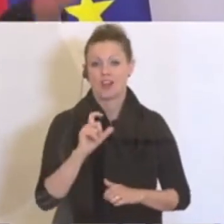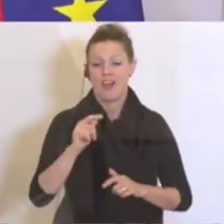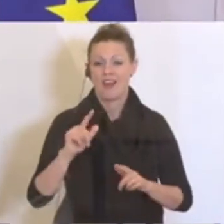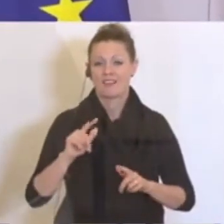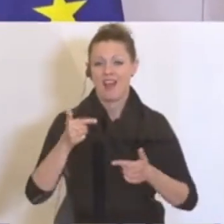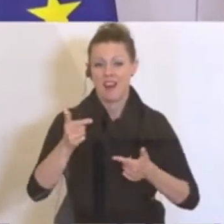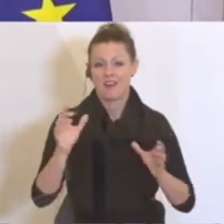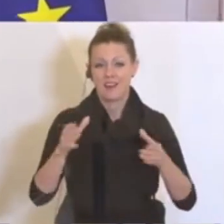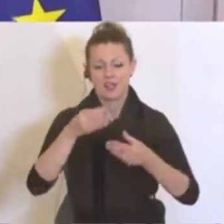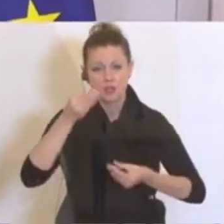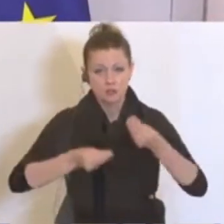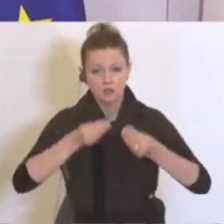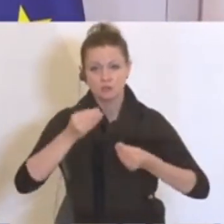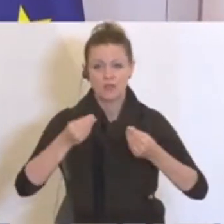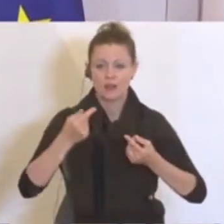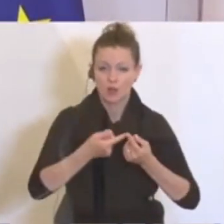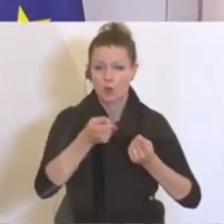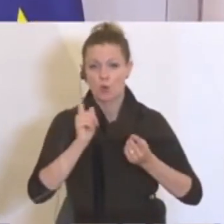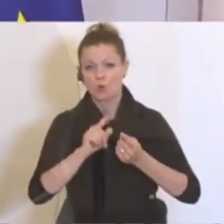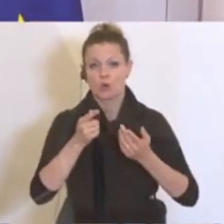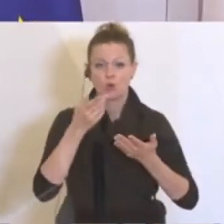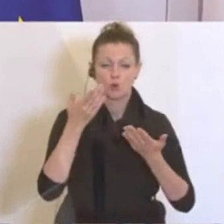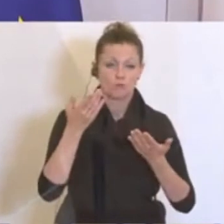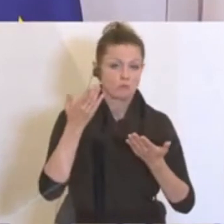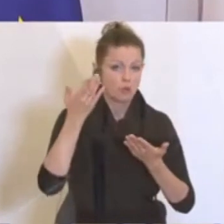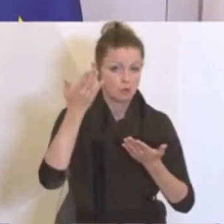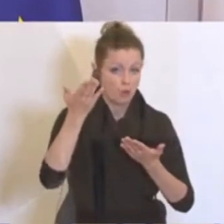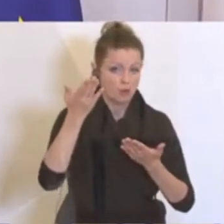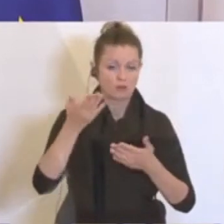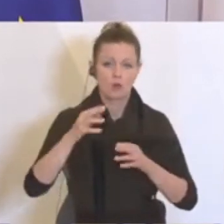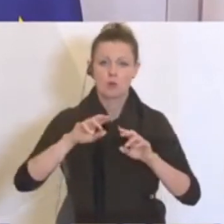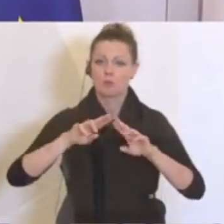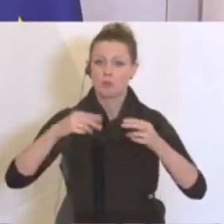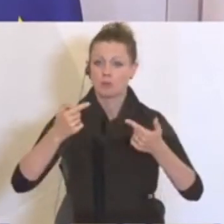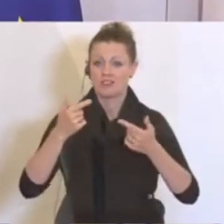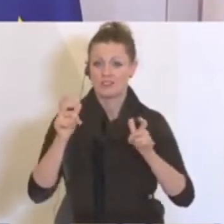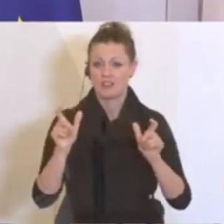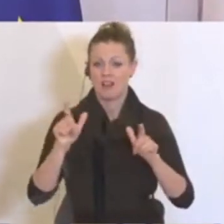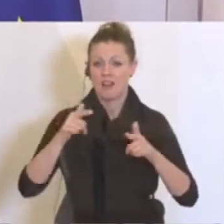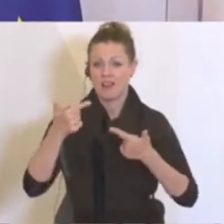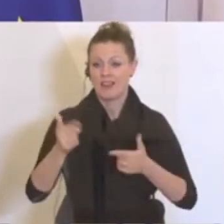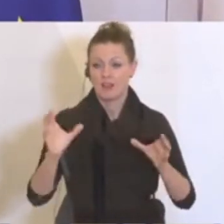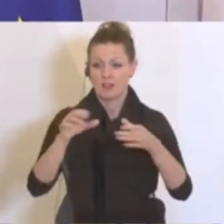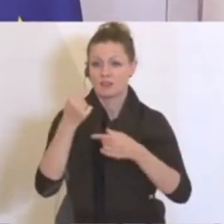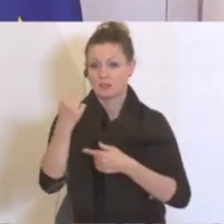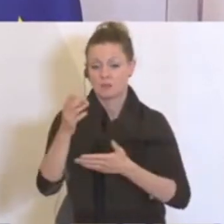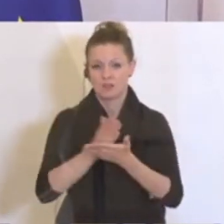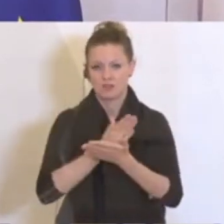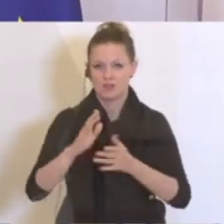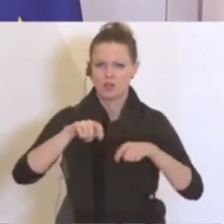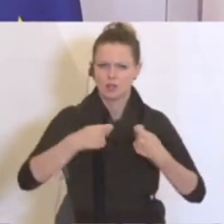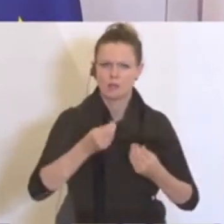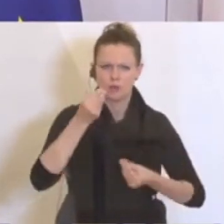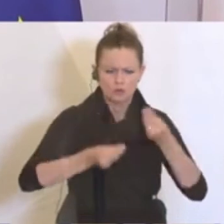und der Spiele und der Runden dort, das entscheidet ja die Bundesliga selber. Die haben dann natürlich ihre Spieltage